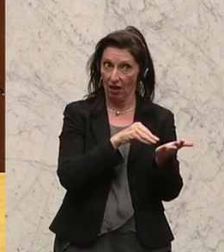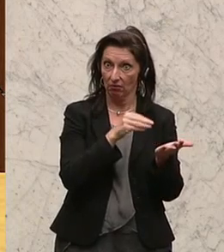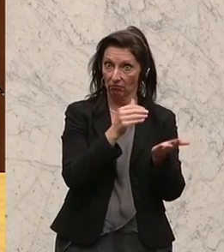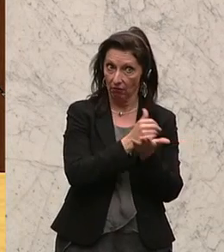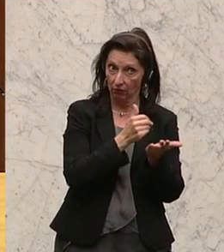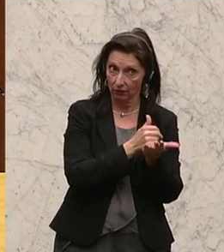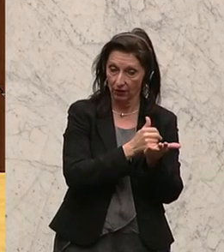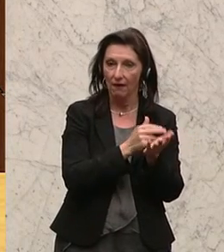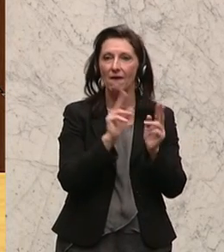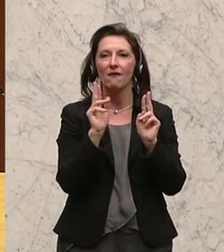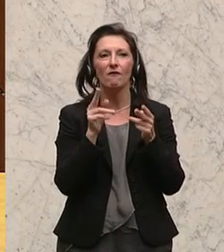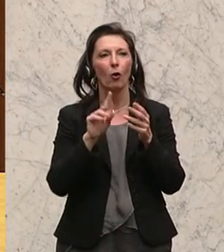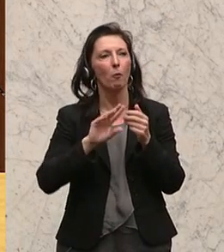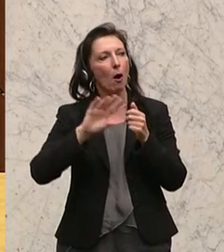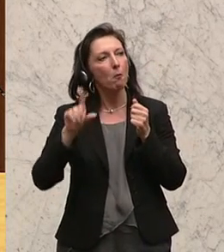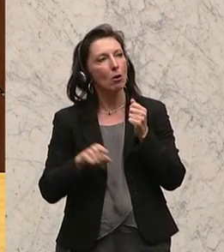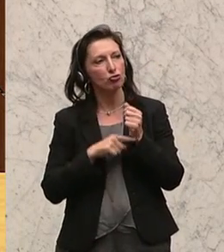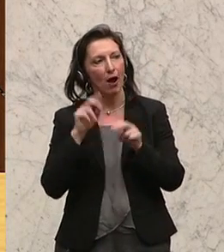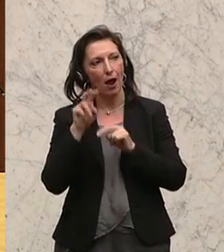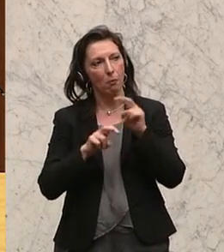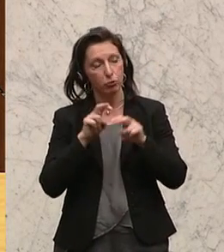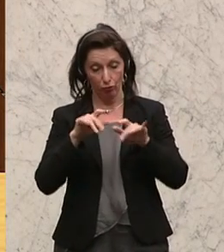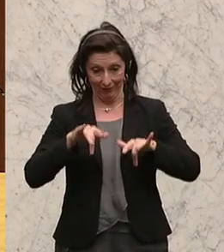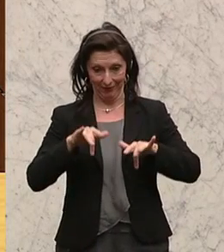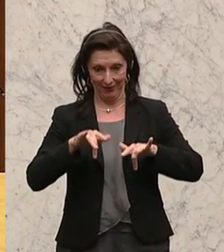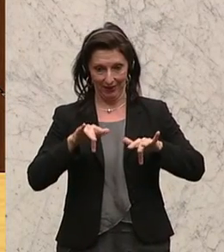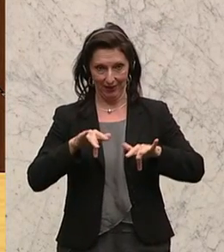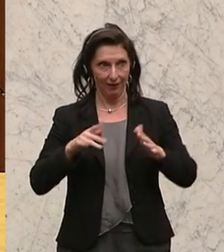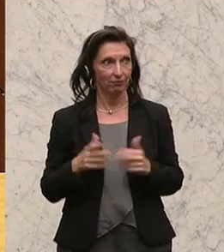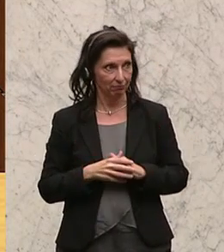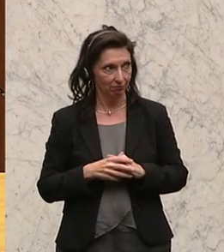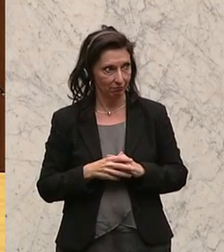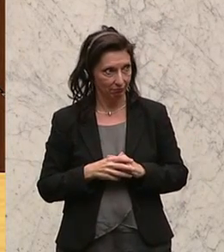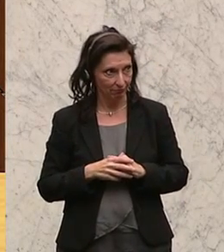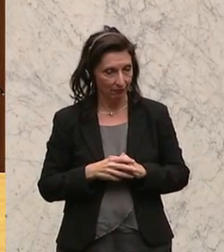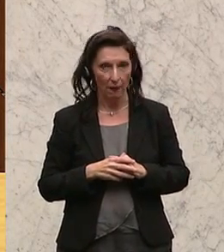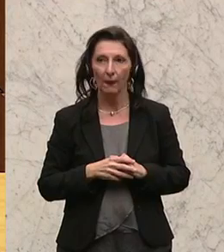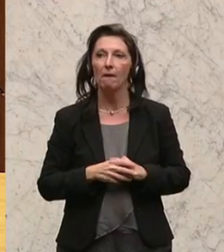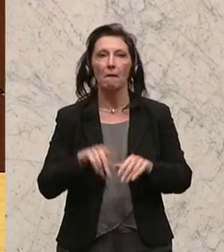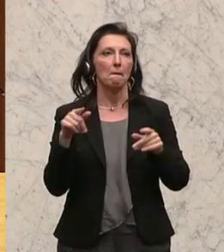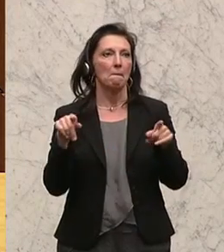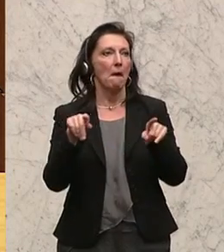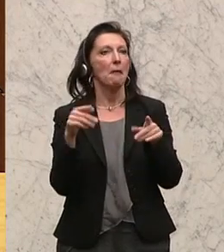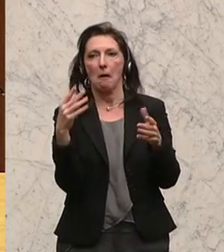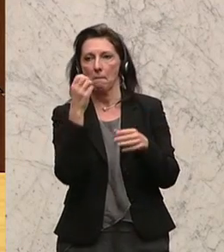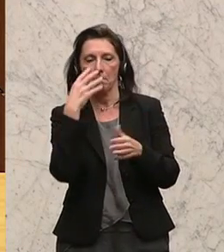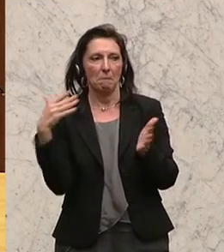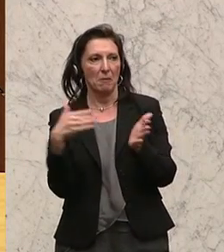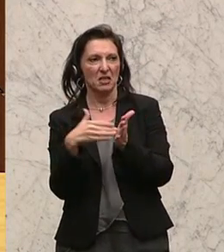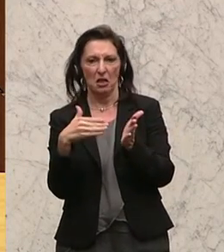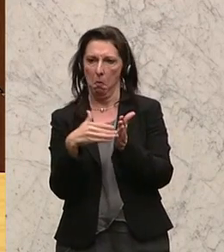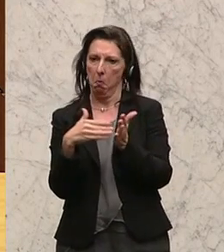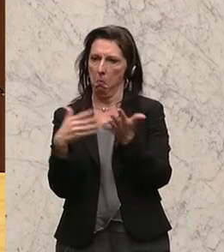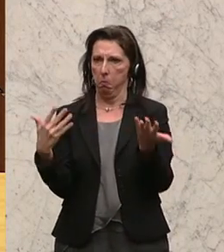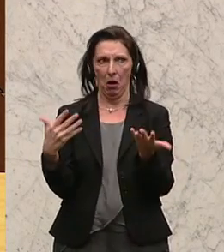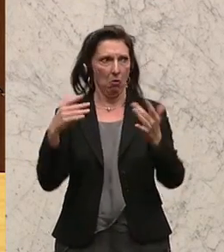bestehende anonyme Pauschalbesteuerung eine gleichwertige, missbrauchsresistente Maßnahme darstelle. Also dafür fehlt mir ehrlich